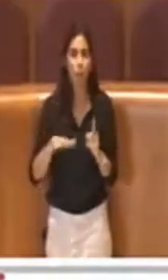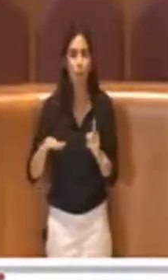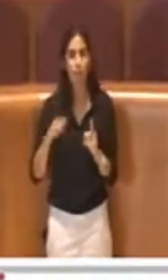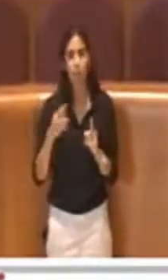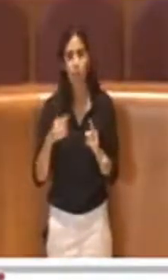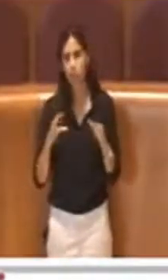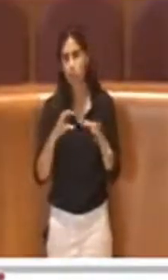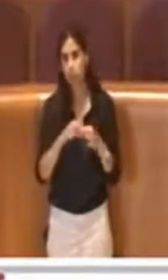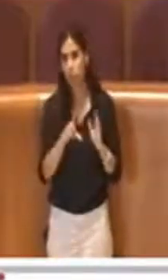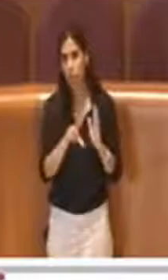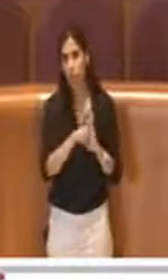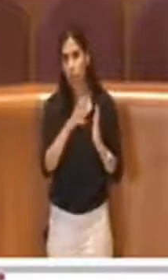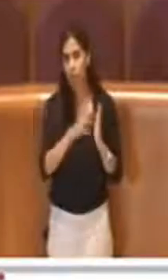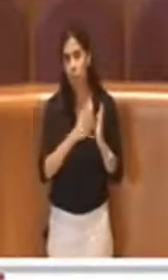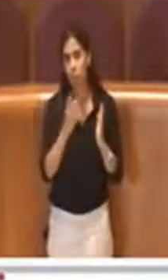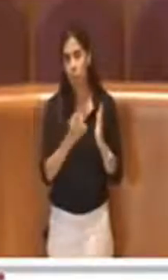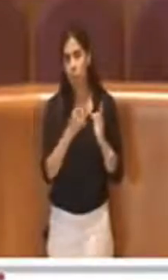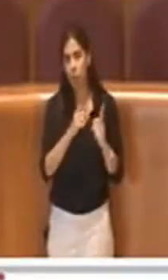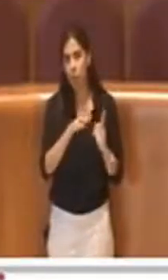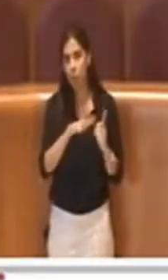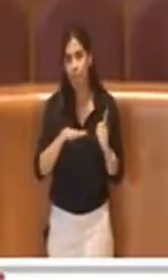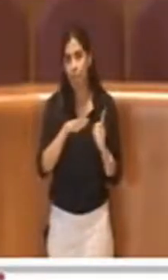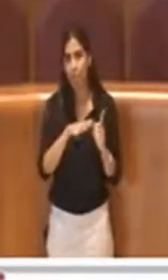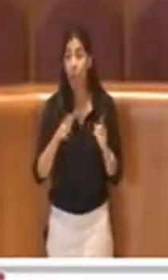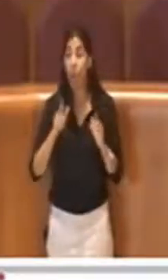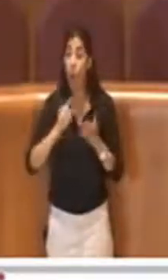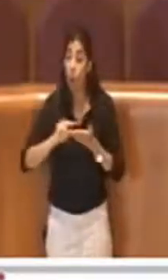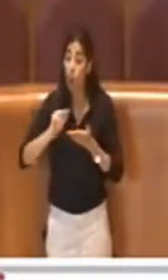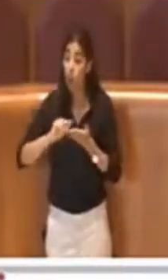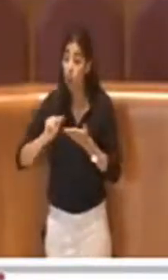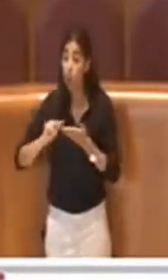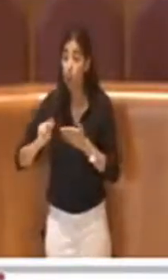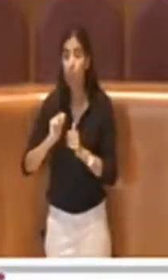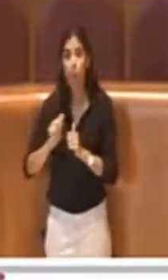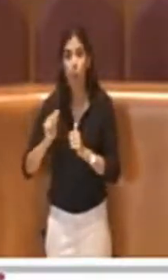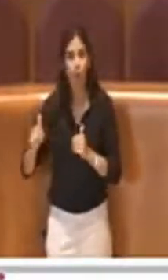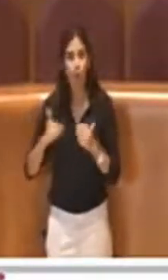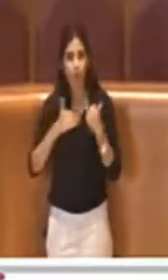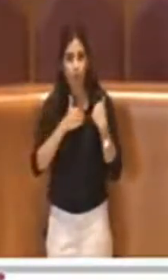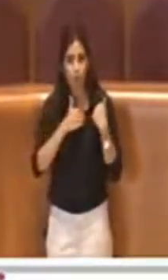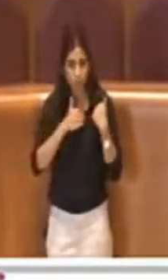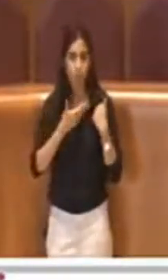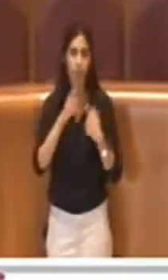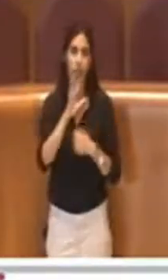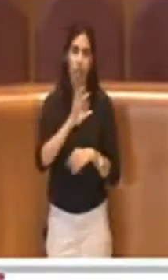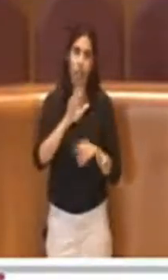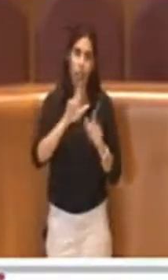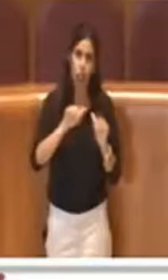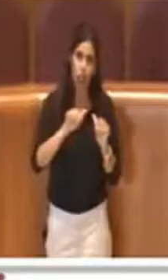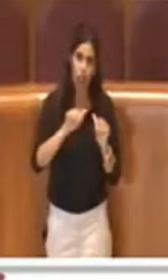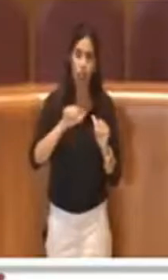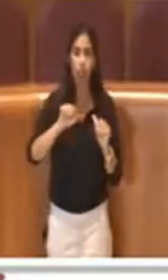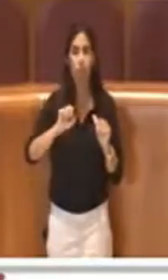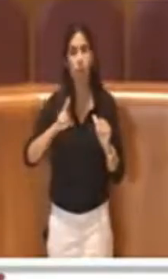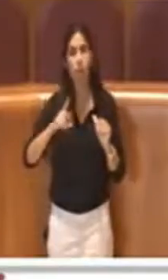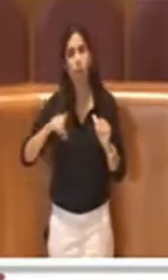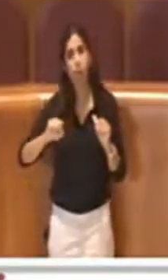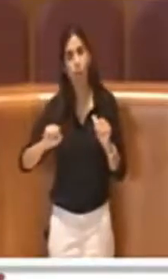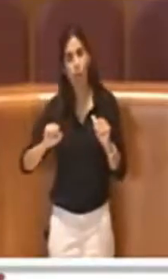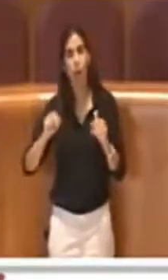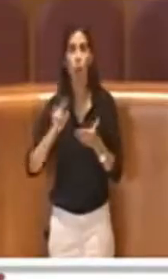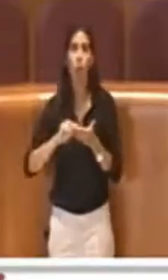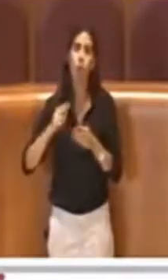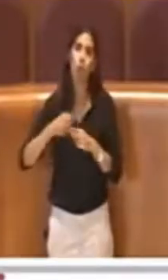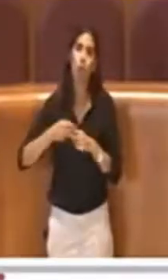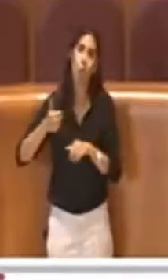ambientale e i vari uffici competenti, Regione Lazio, ARPA, uffici di Roma